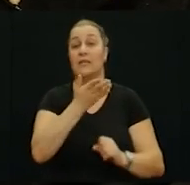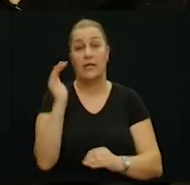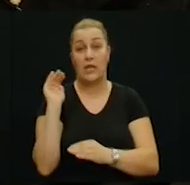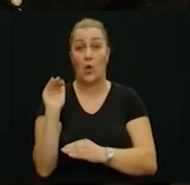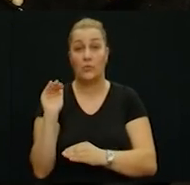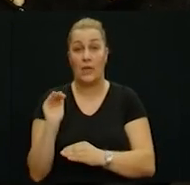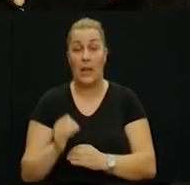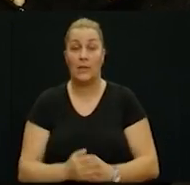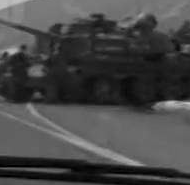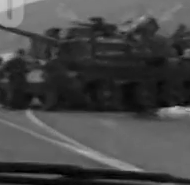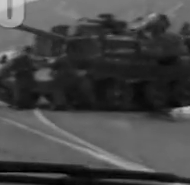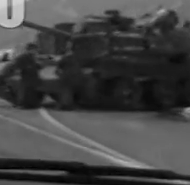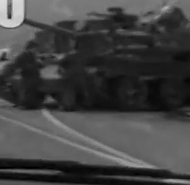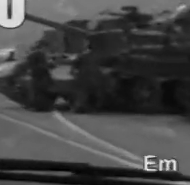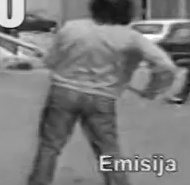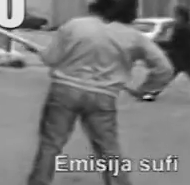gdje god da ste